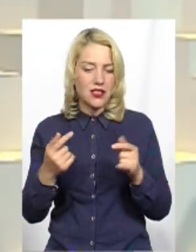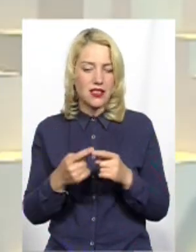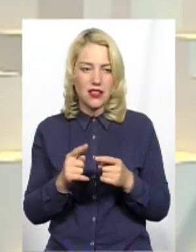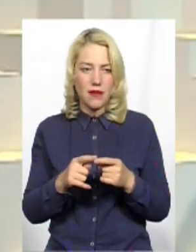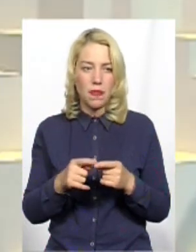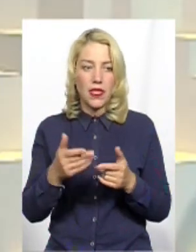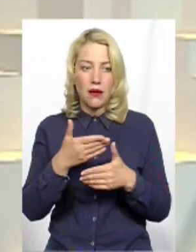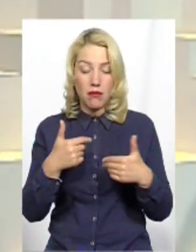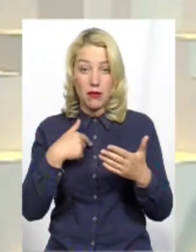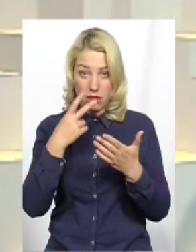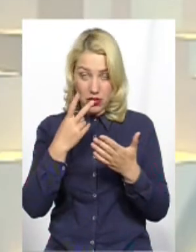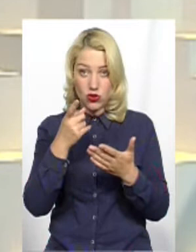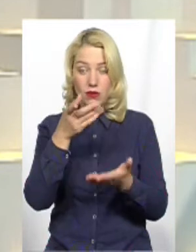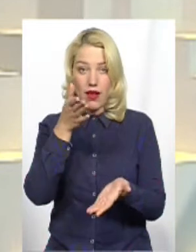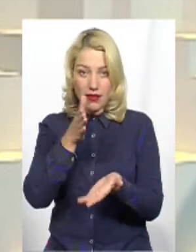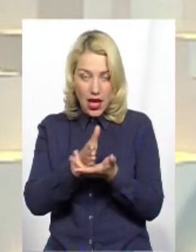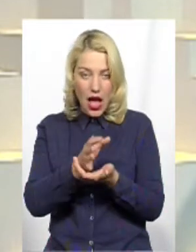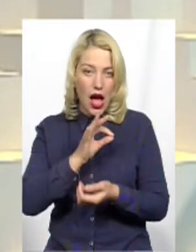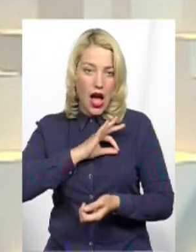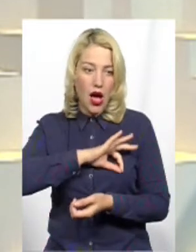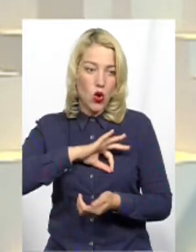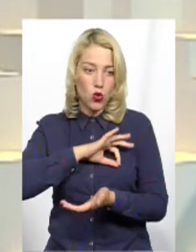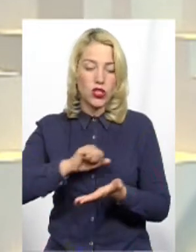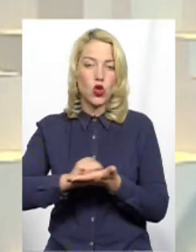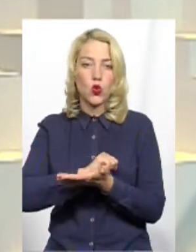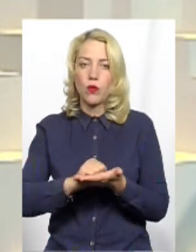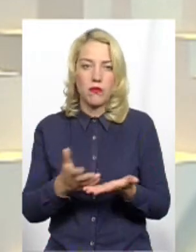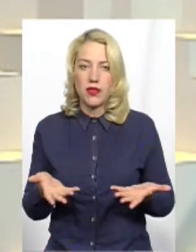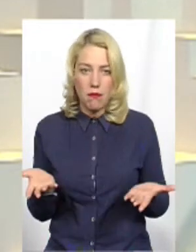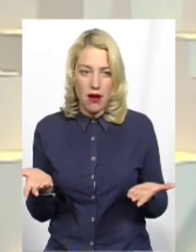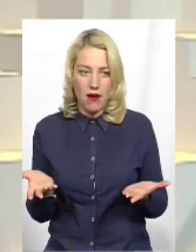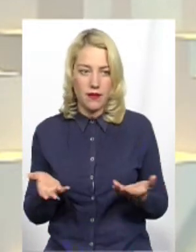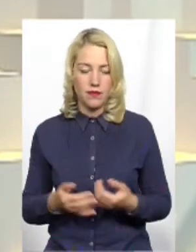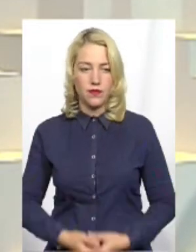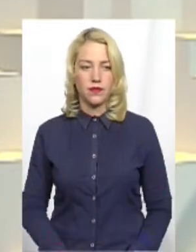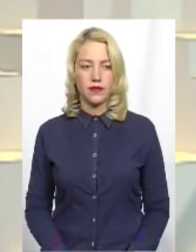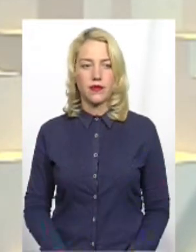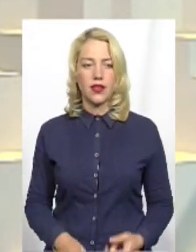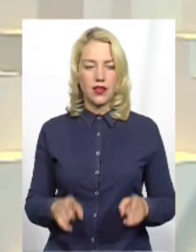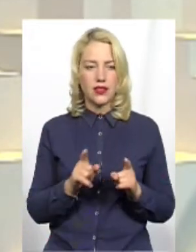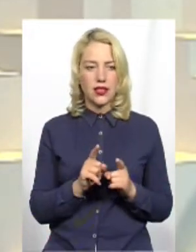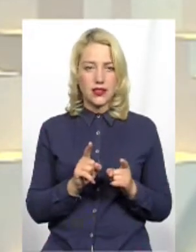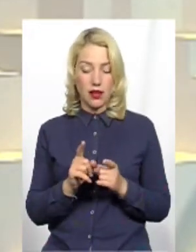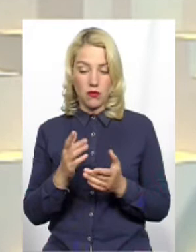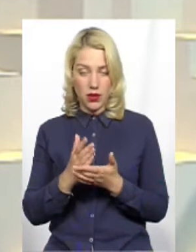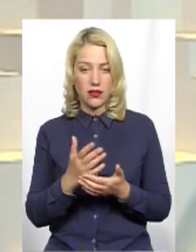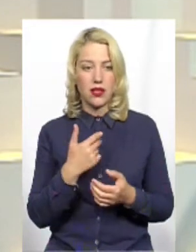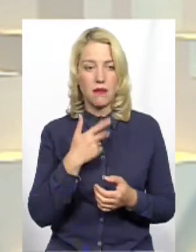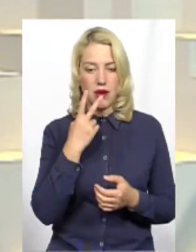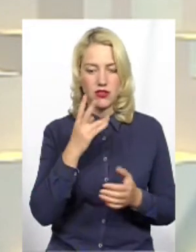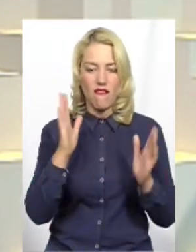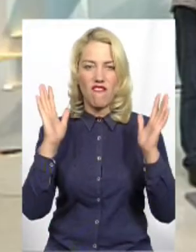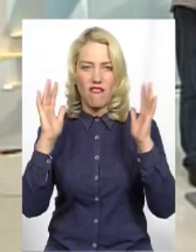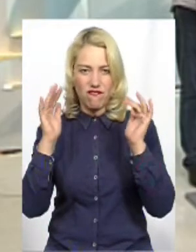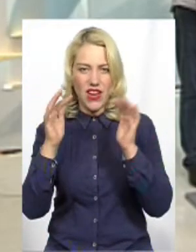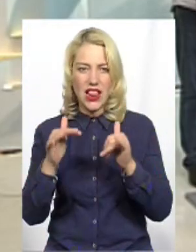його бачимо, воно є, а юридично його нема Так, як і палатний корпус в лікарні є Такий самий, який стоїть, валиться, але